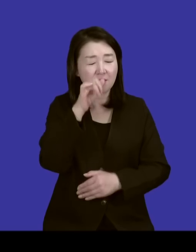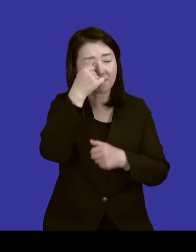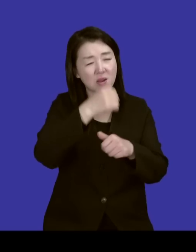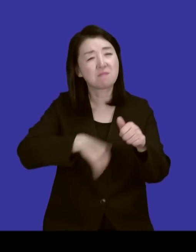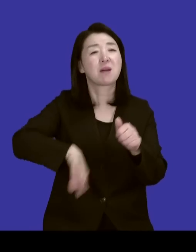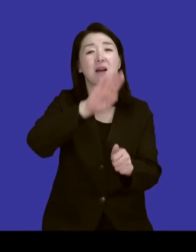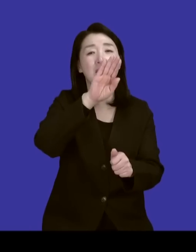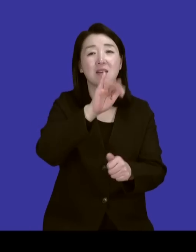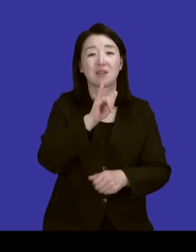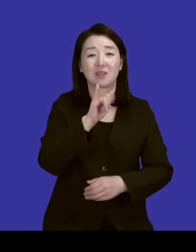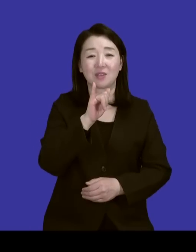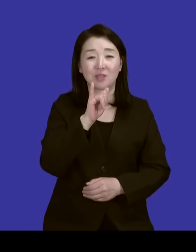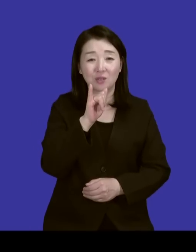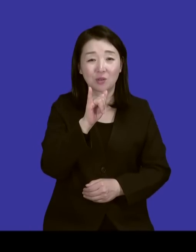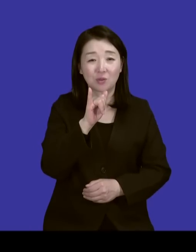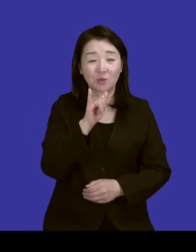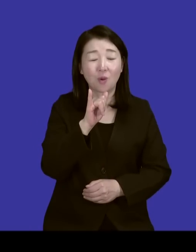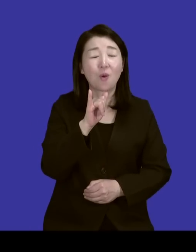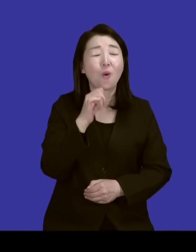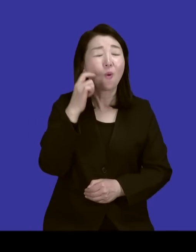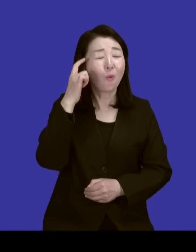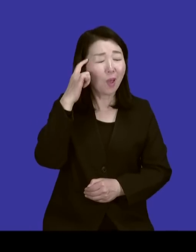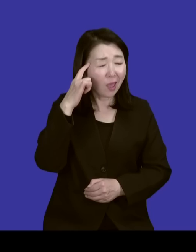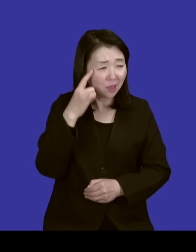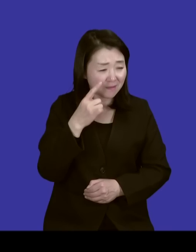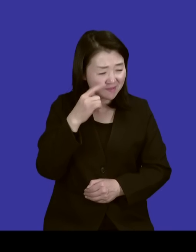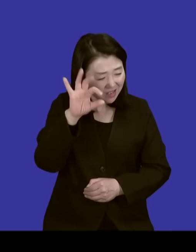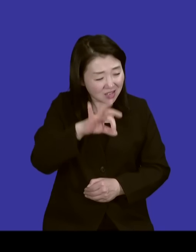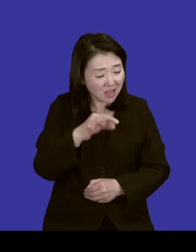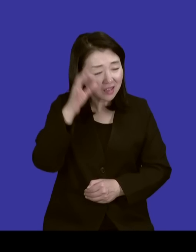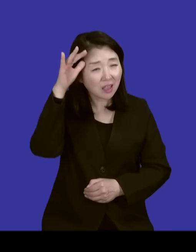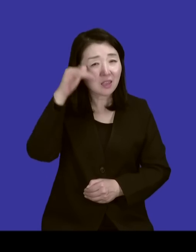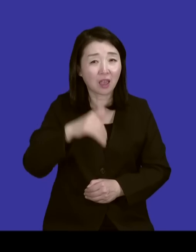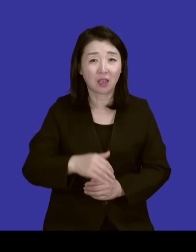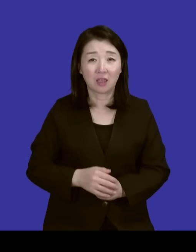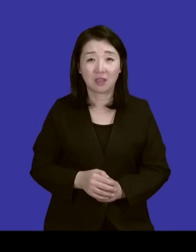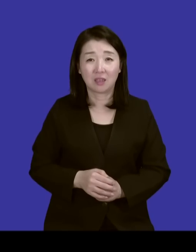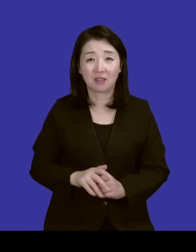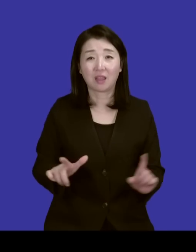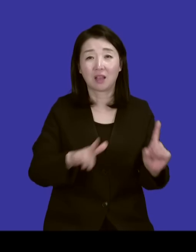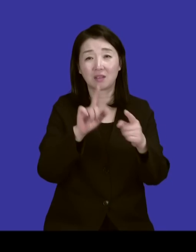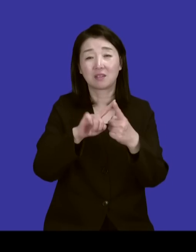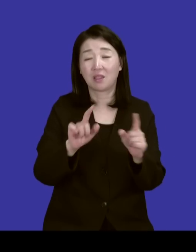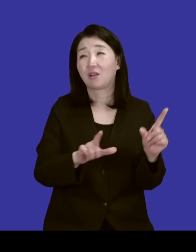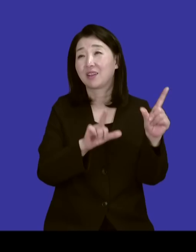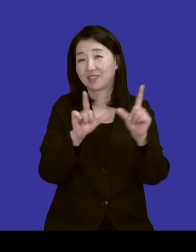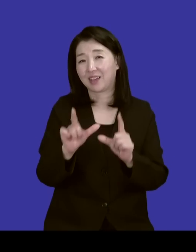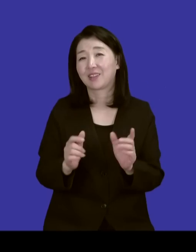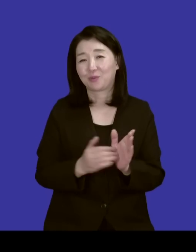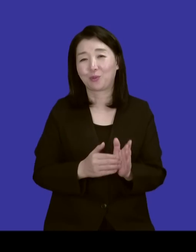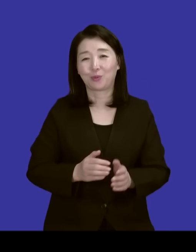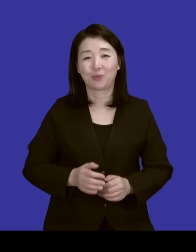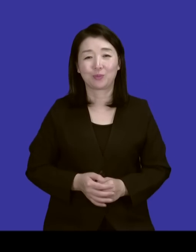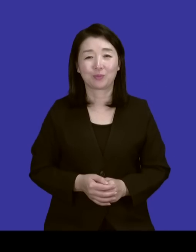개가 개 밖에 만만한 게 없으니까 그런 생활을 살았기 때문에 나중에 또 나오겠지만